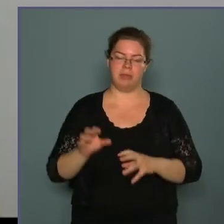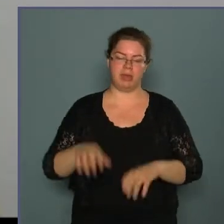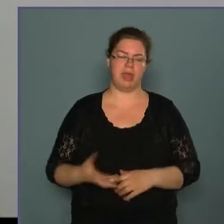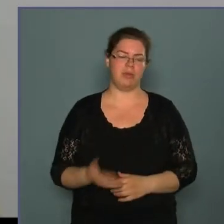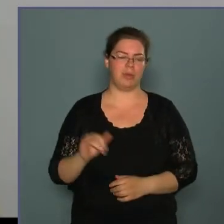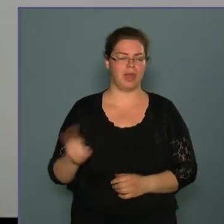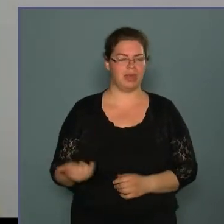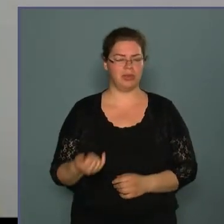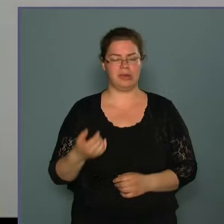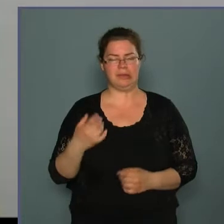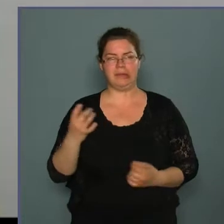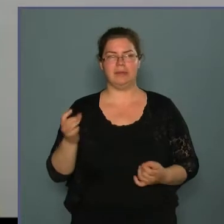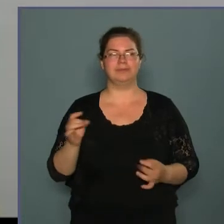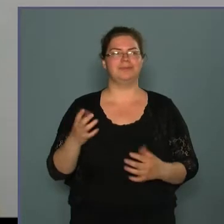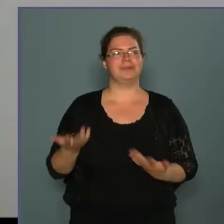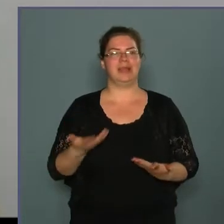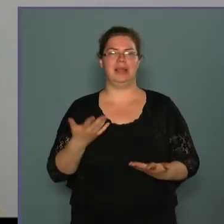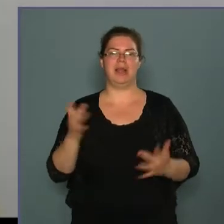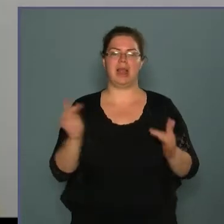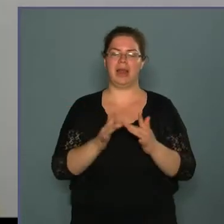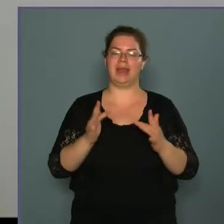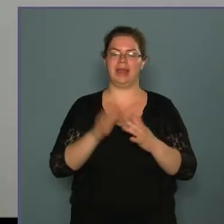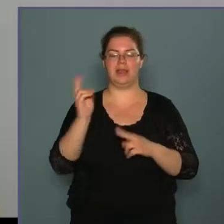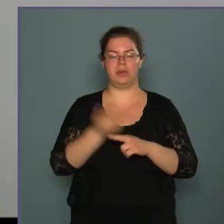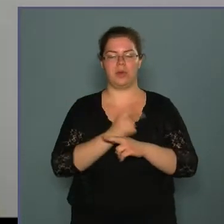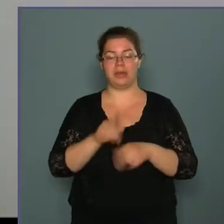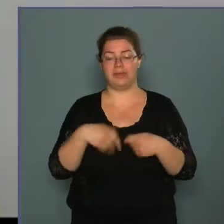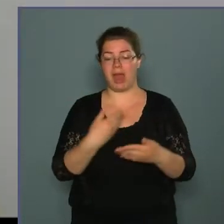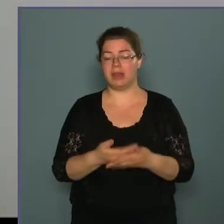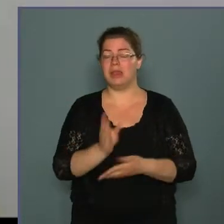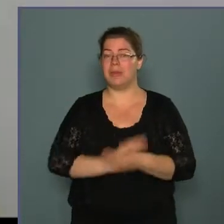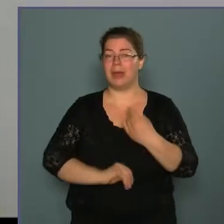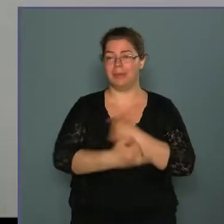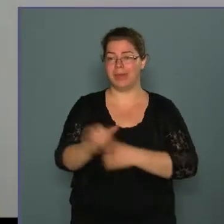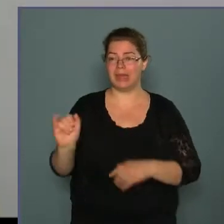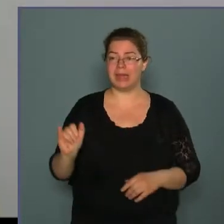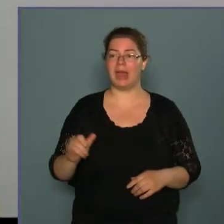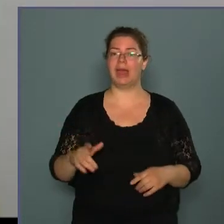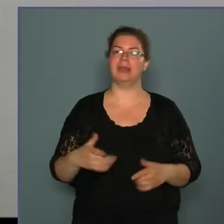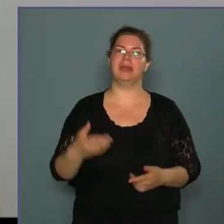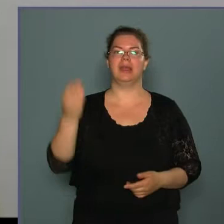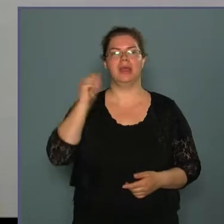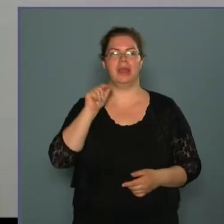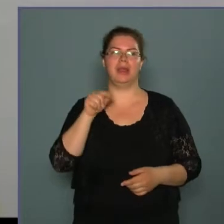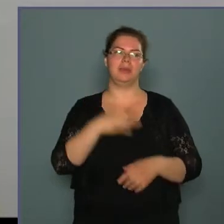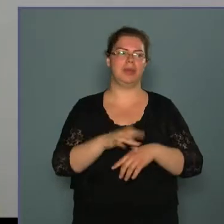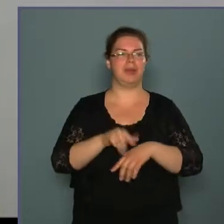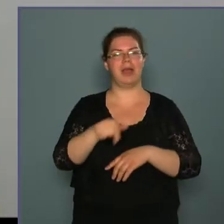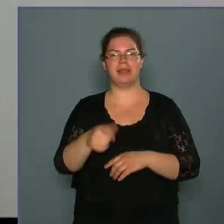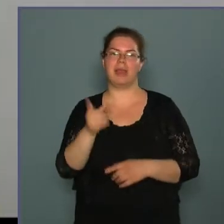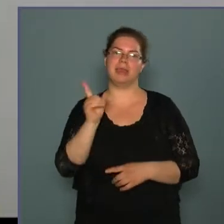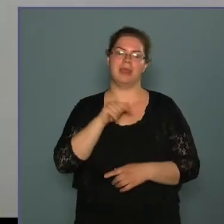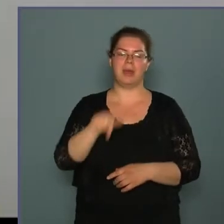Ez hihetetlen ellenkezést szokott kiváltani, mert hogy mindenki ért például ehhez a témához is, és